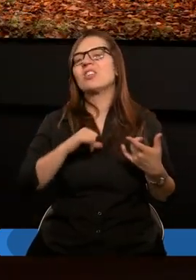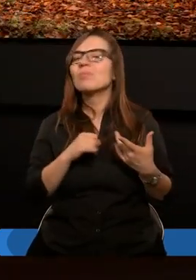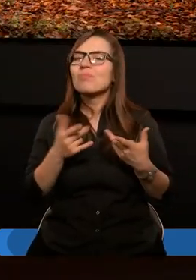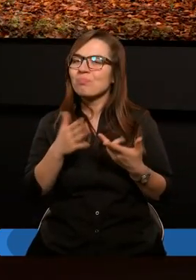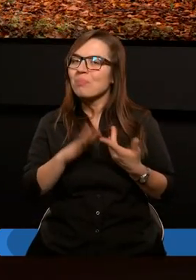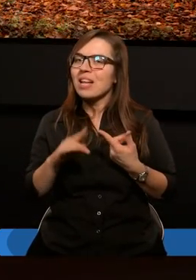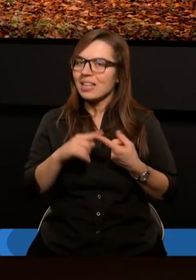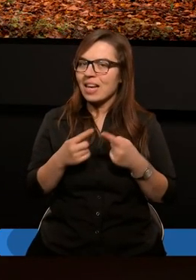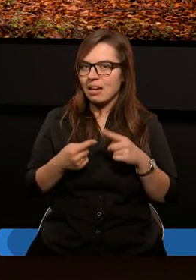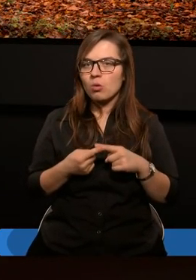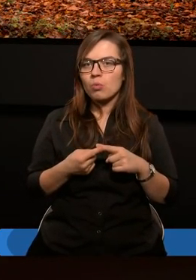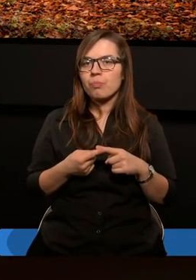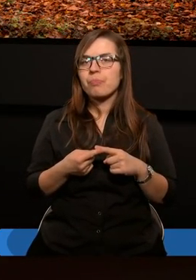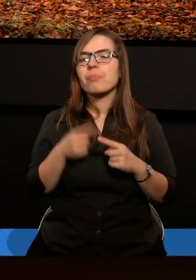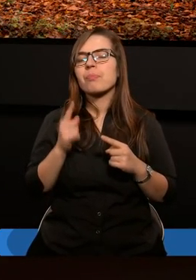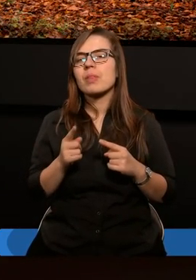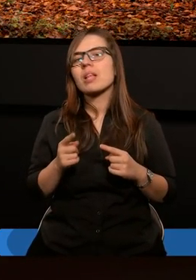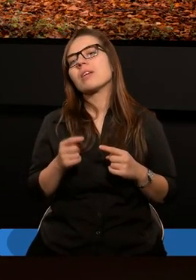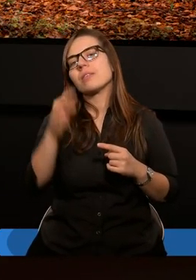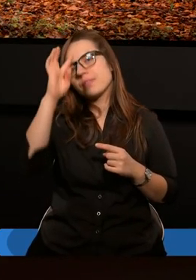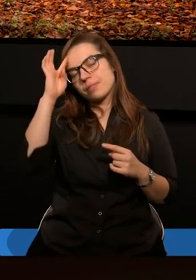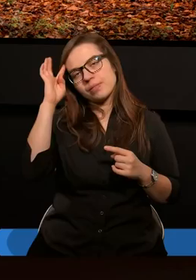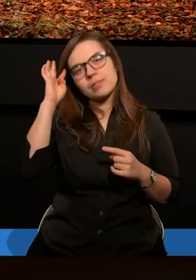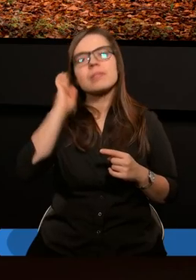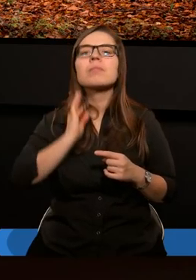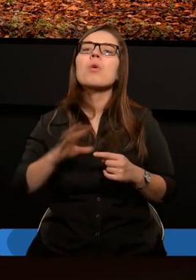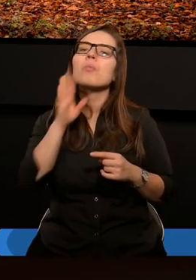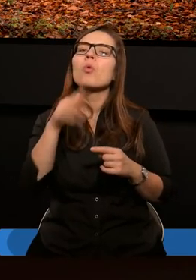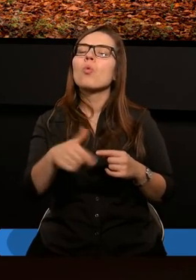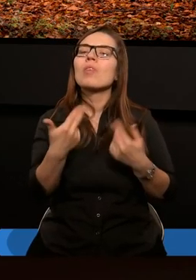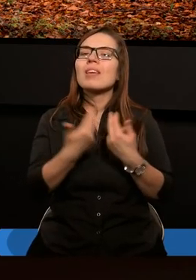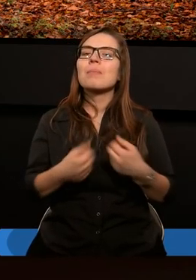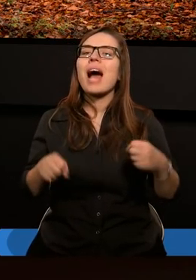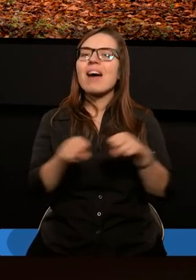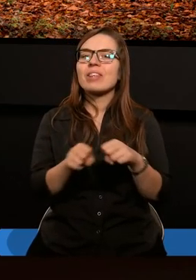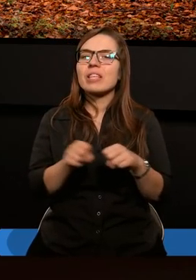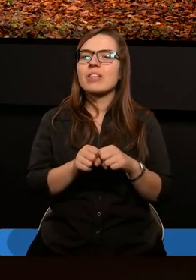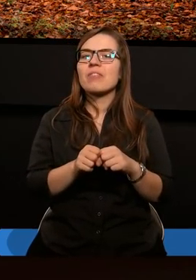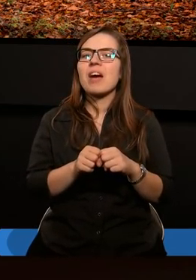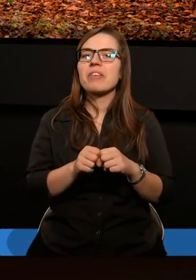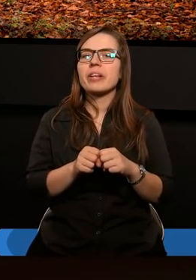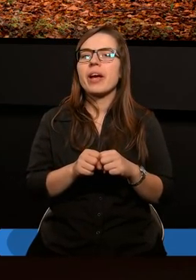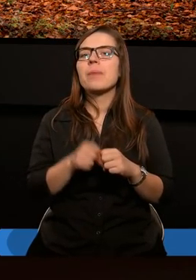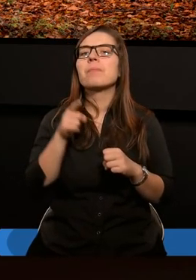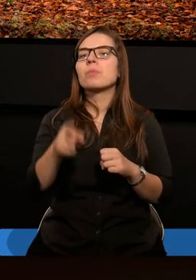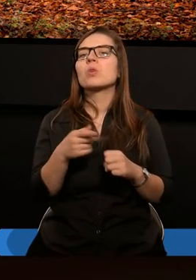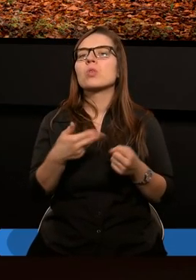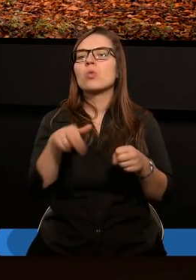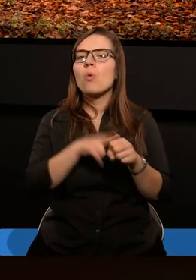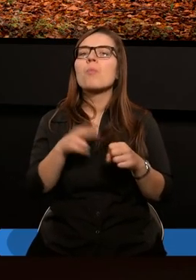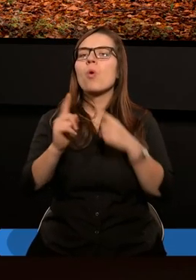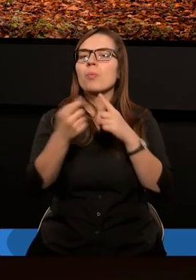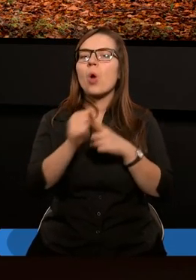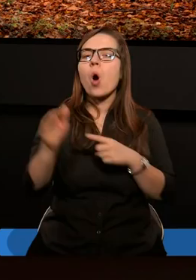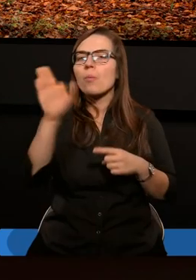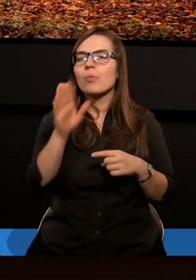trzeci w ogóle posługuje się tym pojęciem usprawiedliwienia i mówi, że Żydzi nie znając tego usprawiedliwienia, które